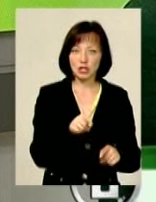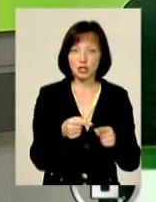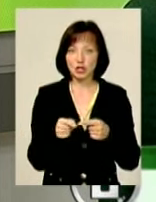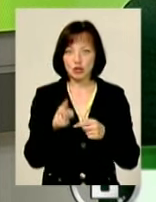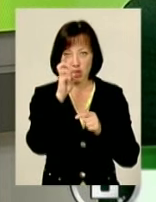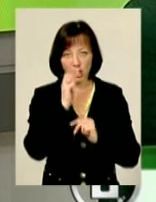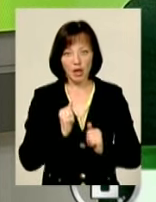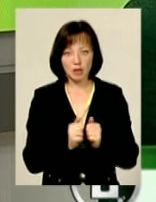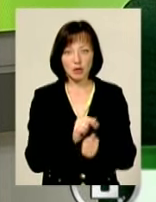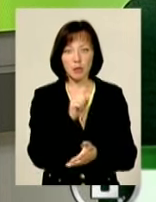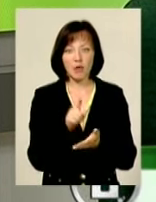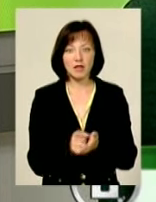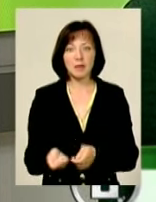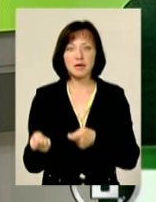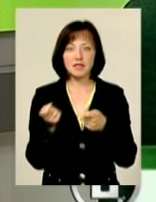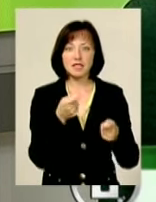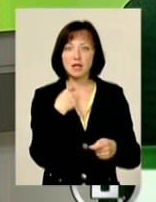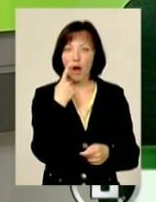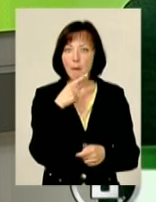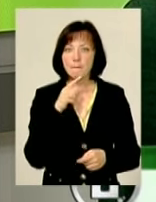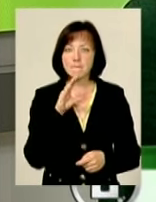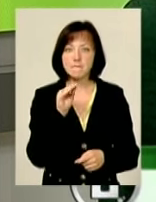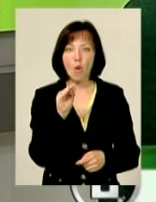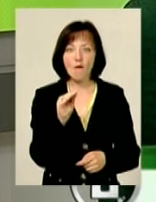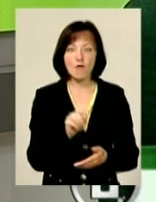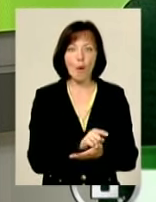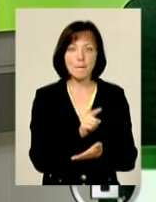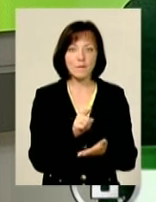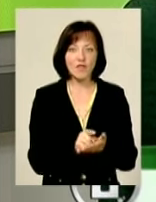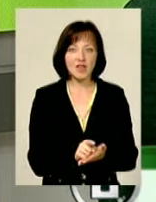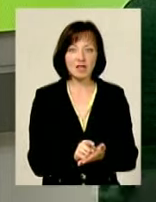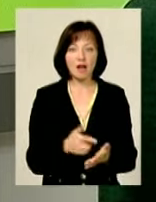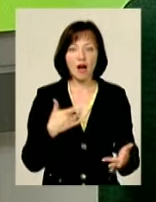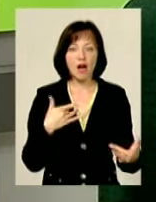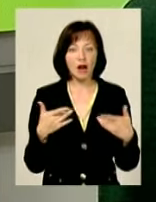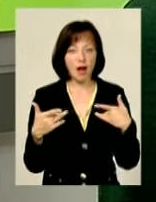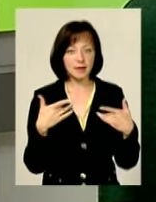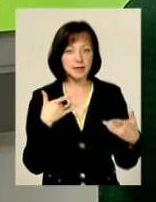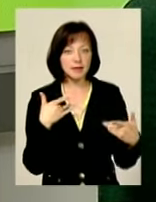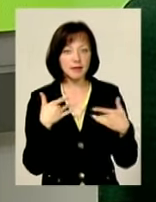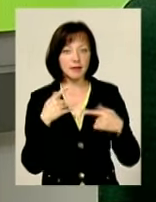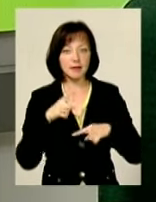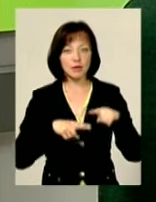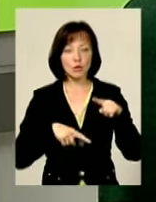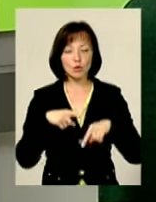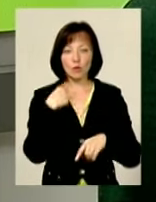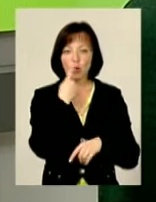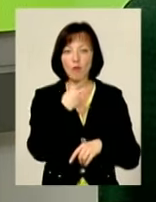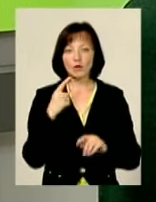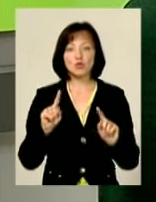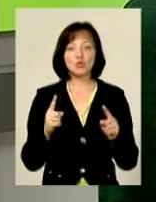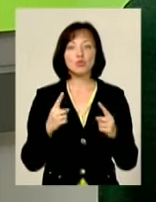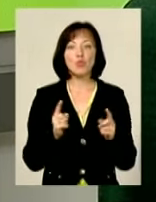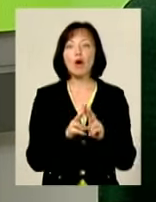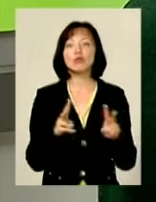він повинен привести мову. Він повинен грати рідною мовою. Коли в мене запитують, чому, а хто що